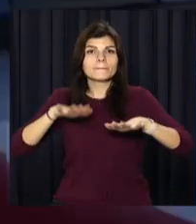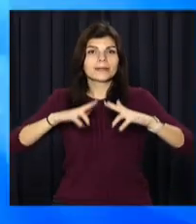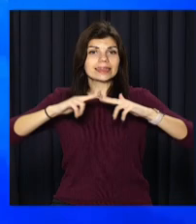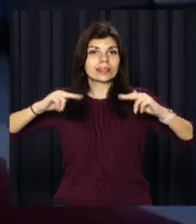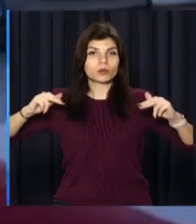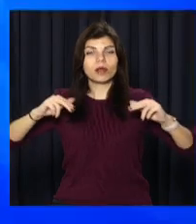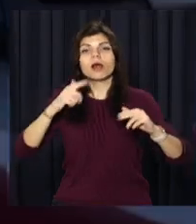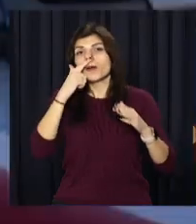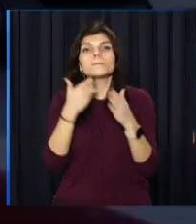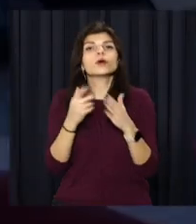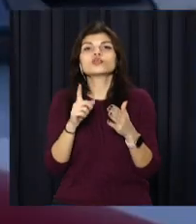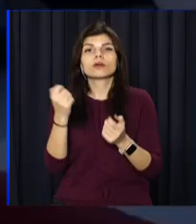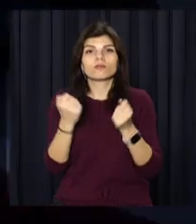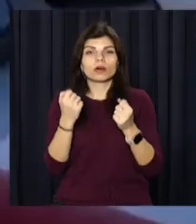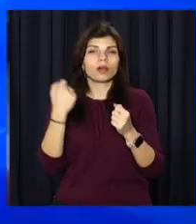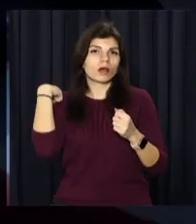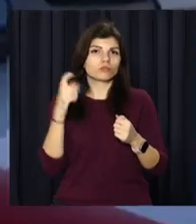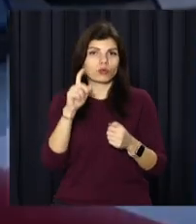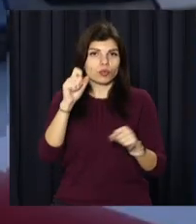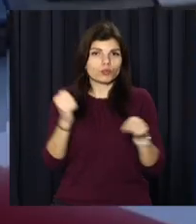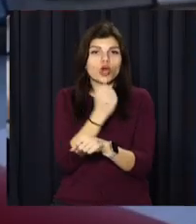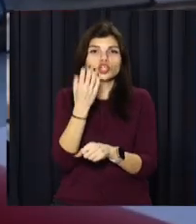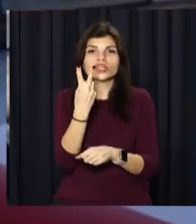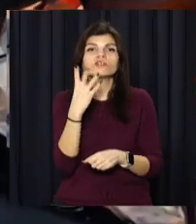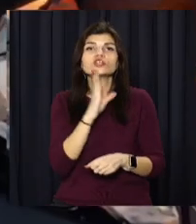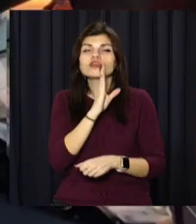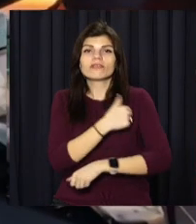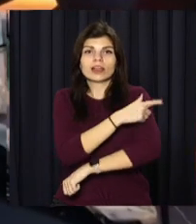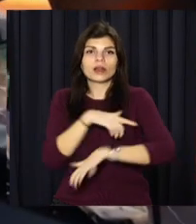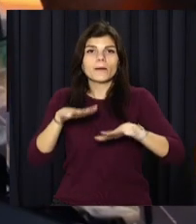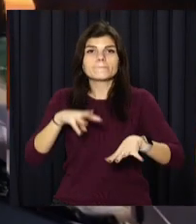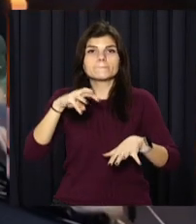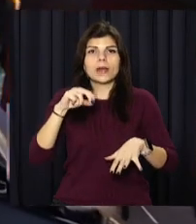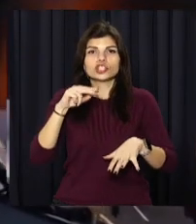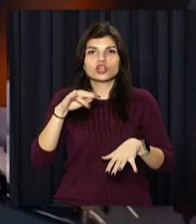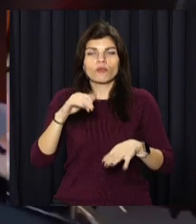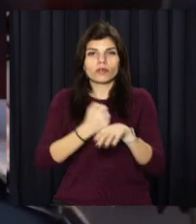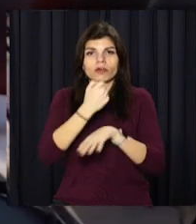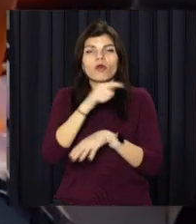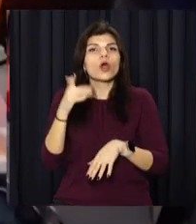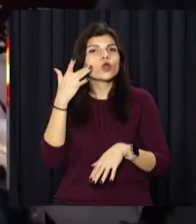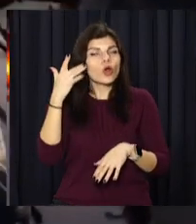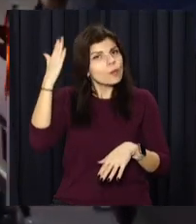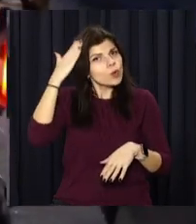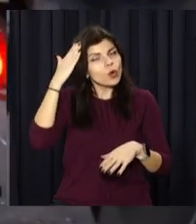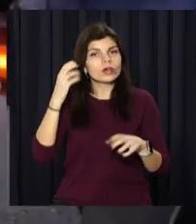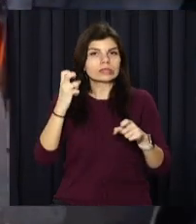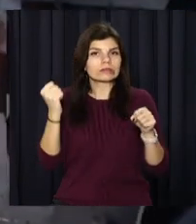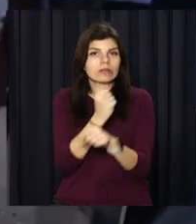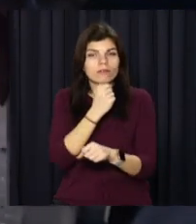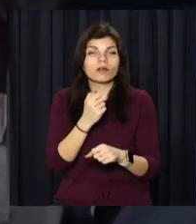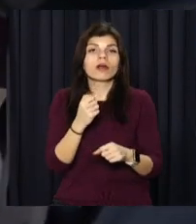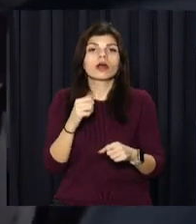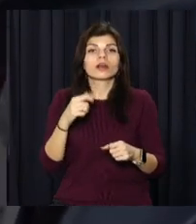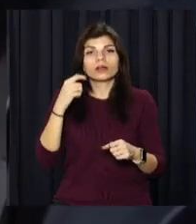Дніпра. Попередньо у водія перелом хребта. Ще дві жінки у лікарні Минімечникова. У них легкі черепно-мозкові